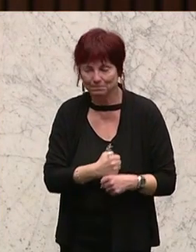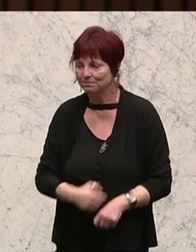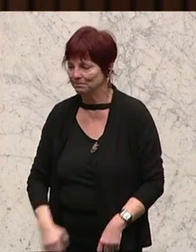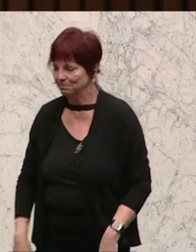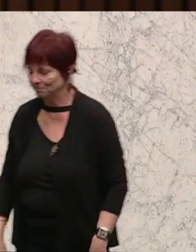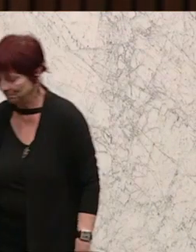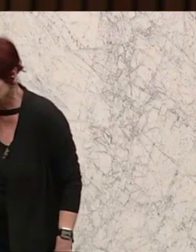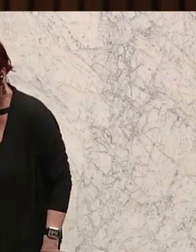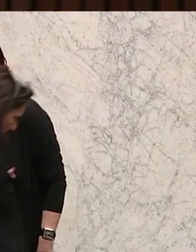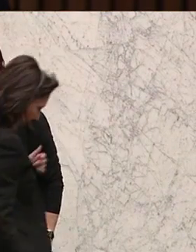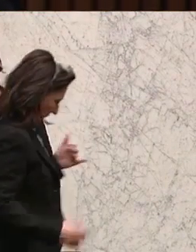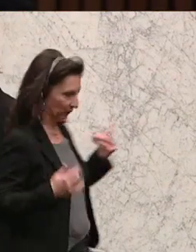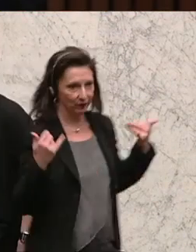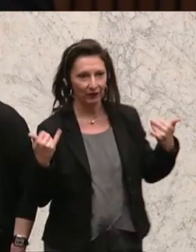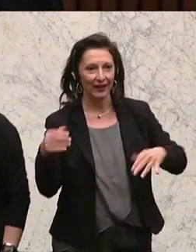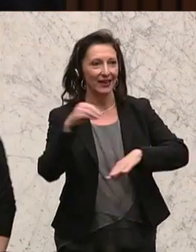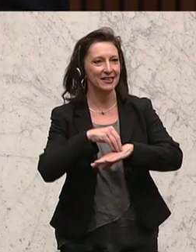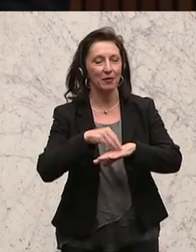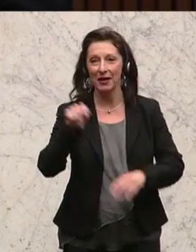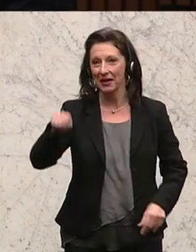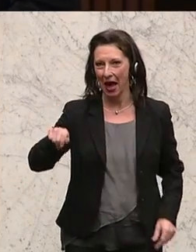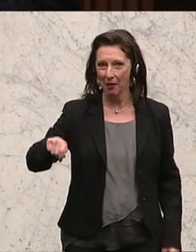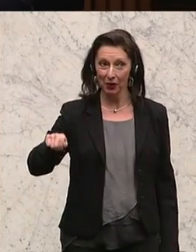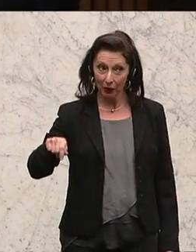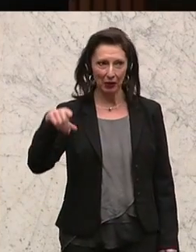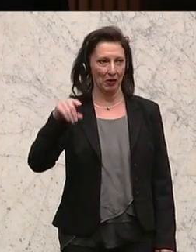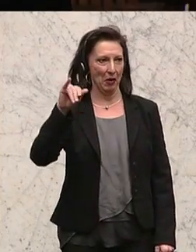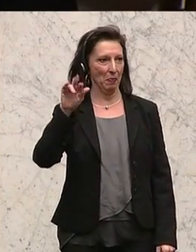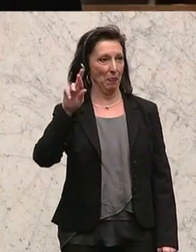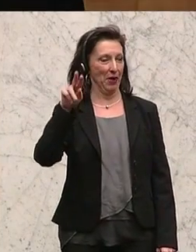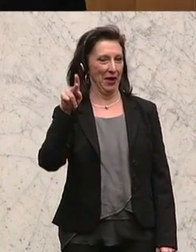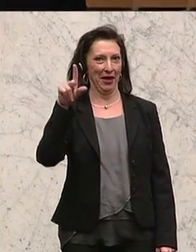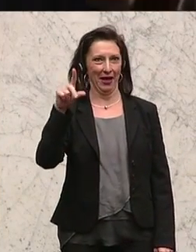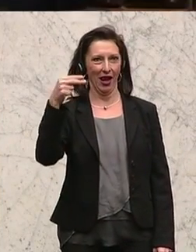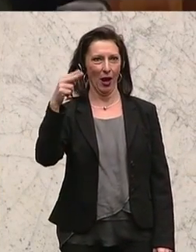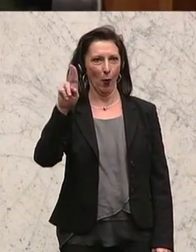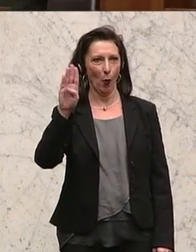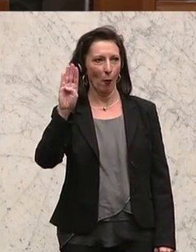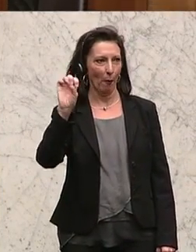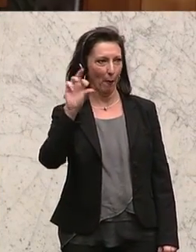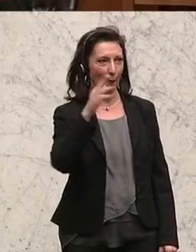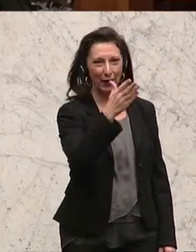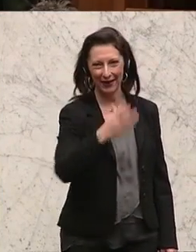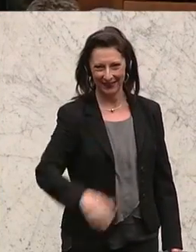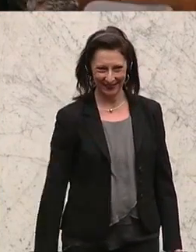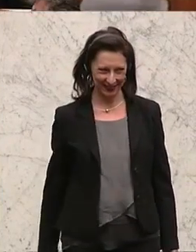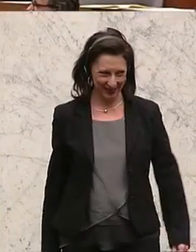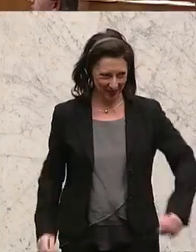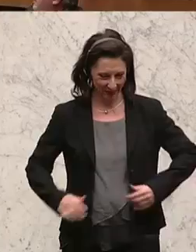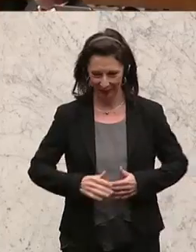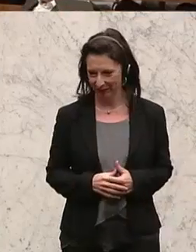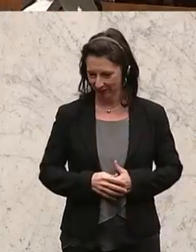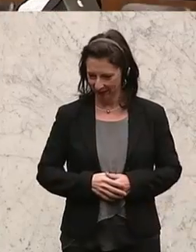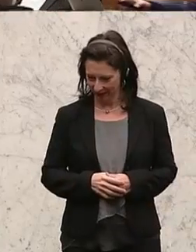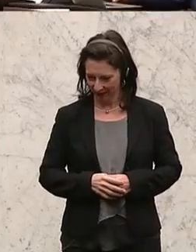soziale Staffelung, weil größere Bauern einerseits keine Nebenerwerbseinkommen haben und andererseits aufgrund der schlechten Bedingungen der letzten Jahre